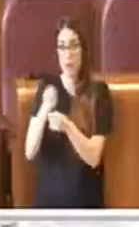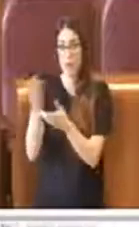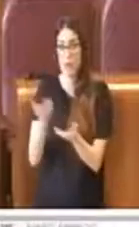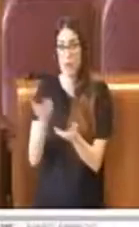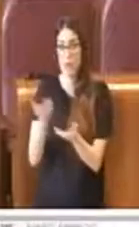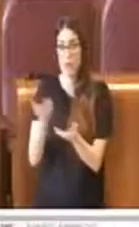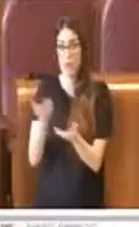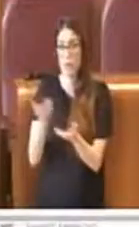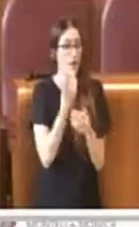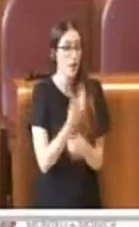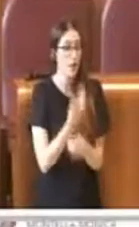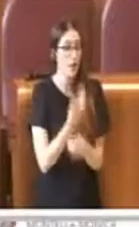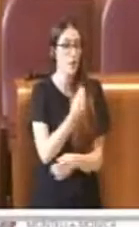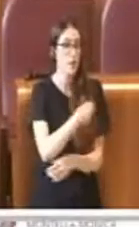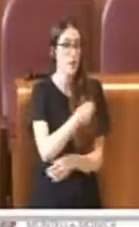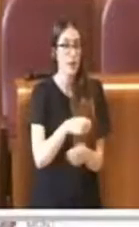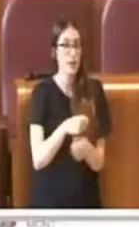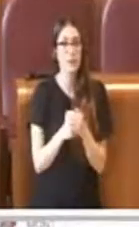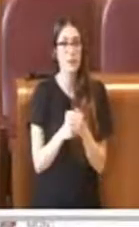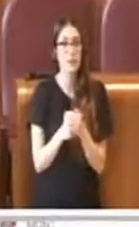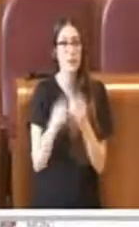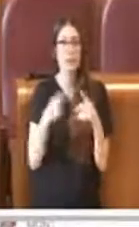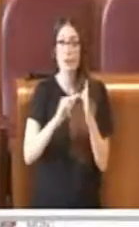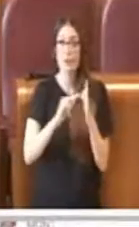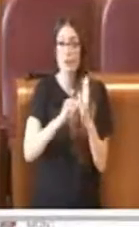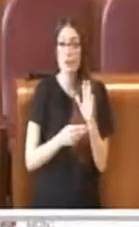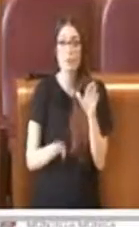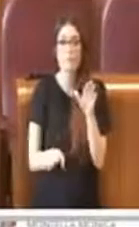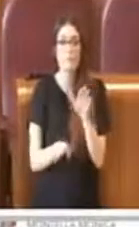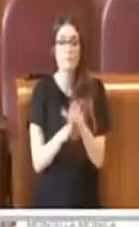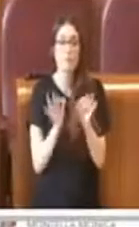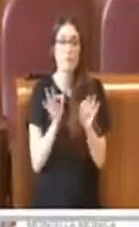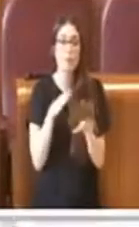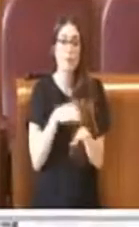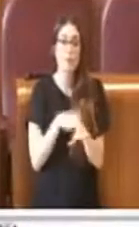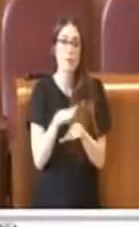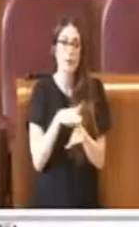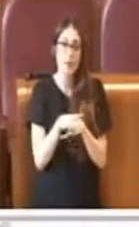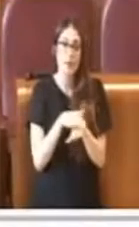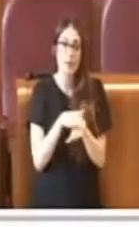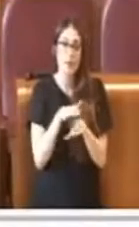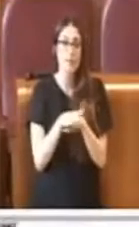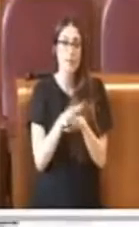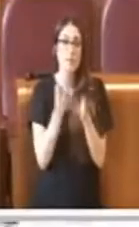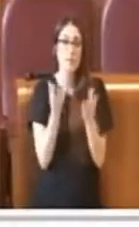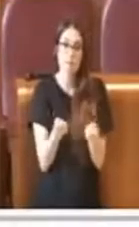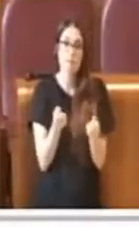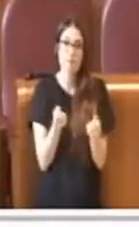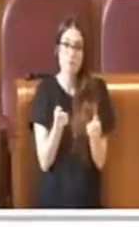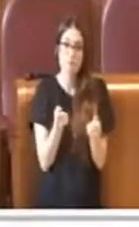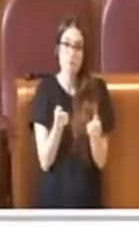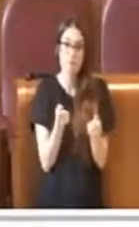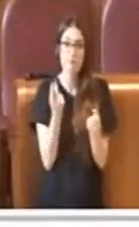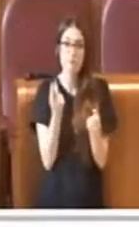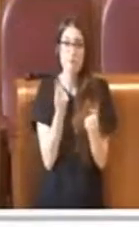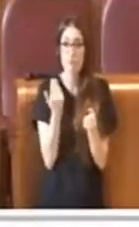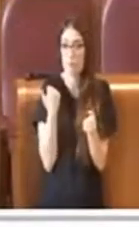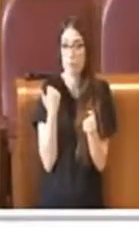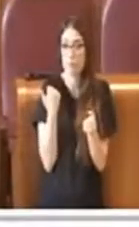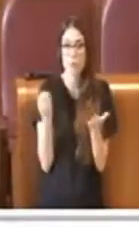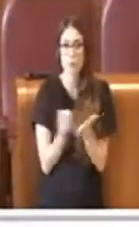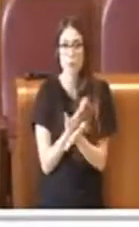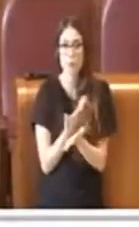Sì, grazie Presidente. Questo emendamento parte da un'esperienza, un'esperienza concreta e soprattutto recente,